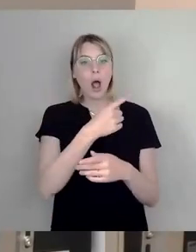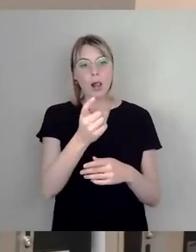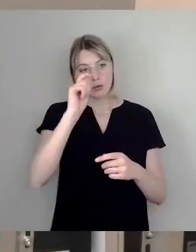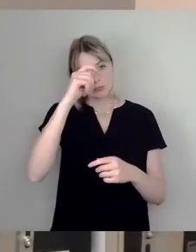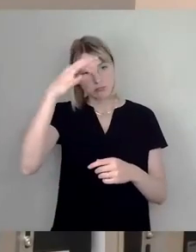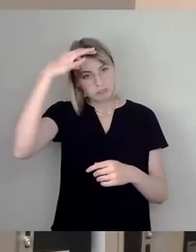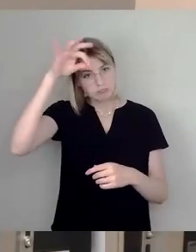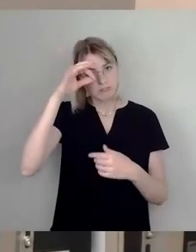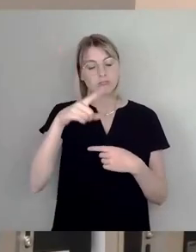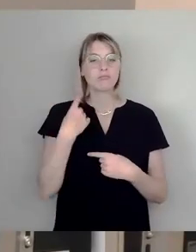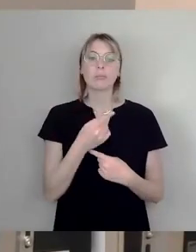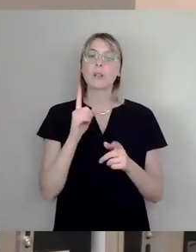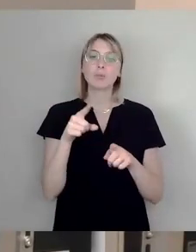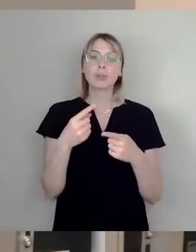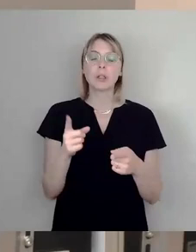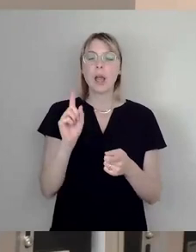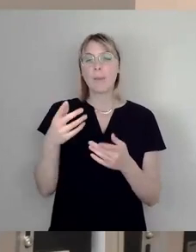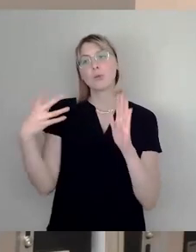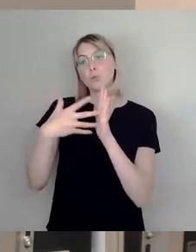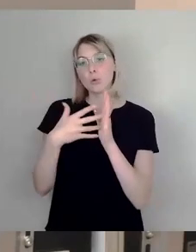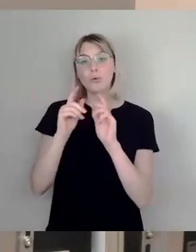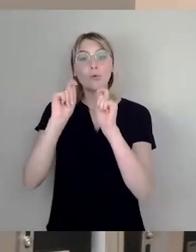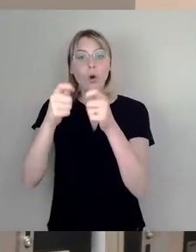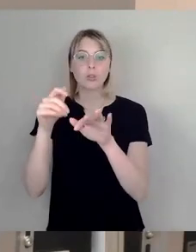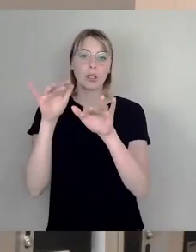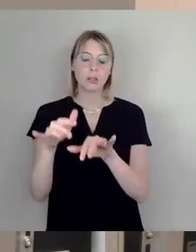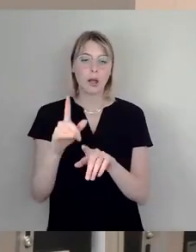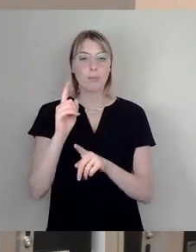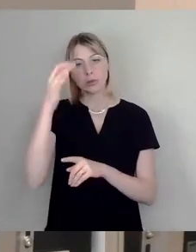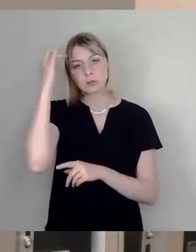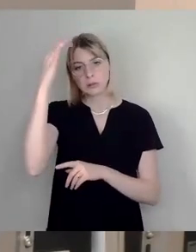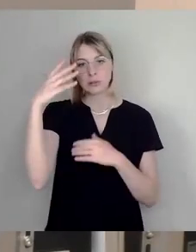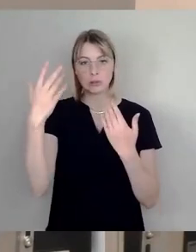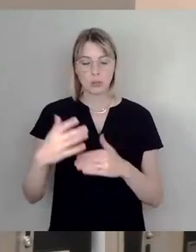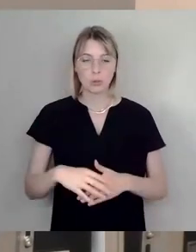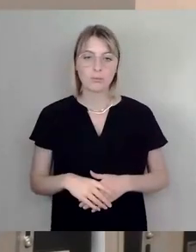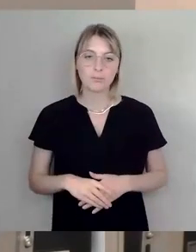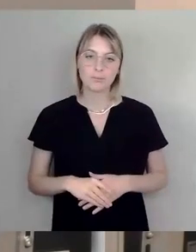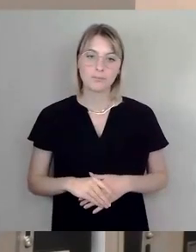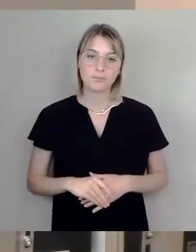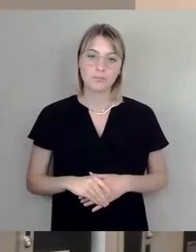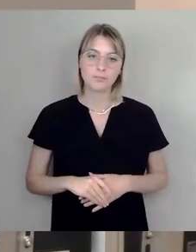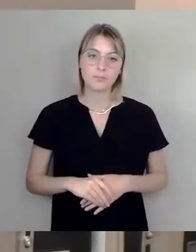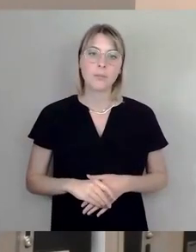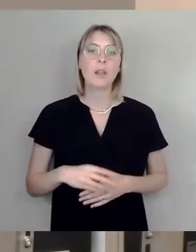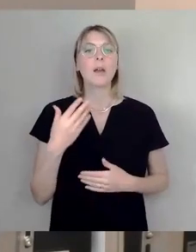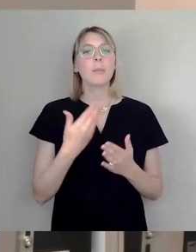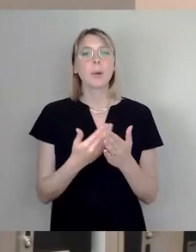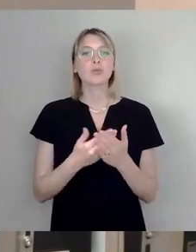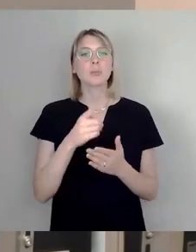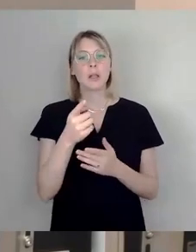tatsächlich auch noch jetzt einfach mal angehen sollte. Und da geht es zum Beispiel auch so um Sachen, die im Laufe der Diskussion auch